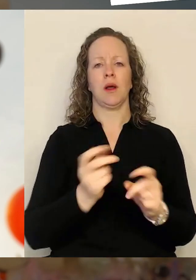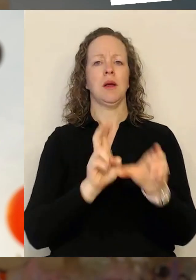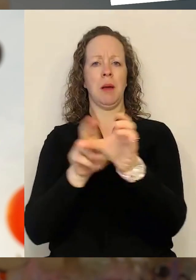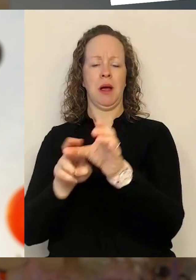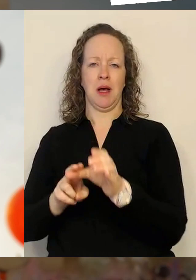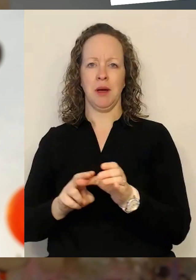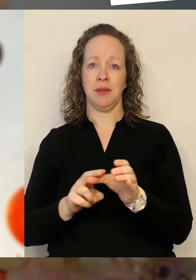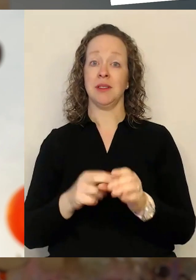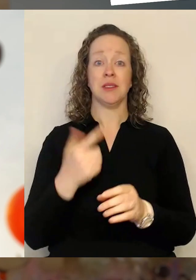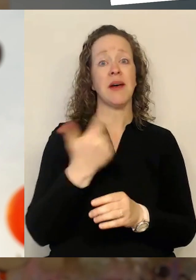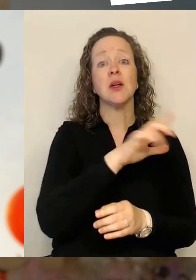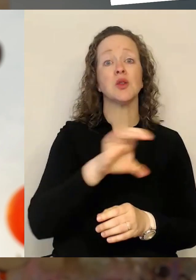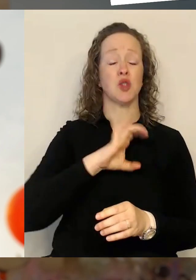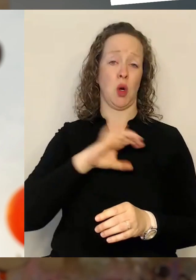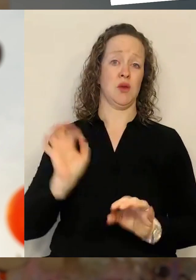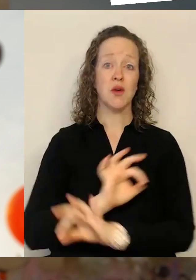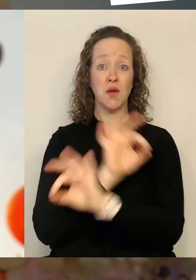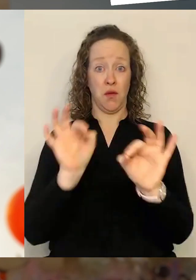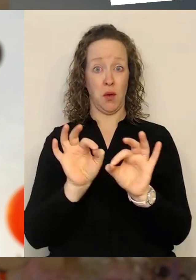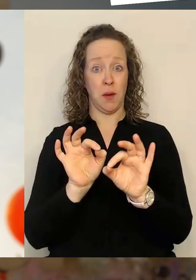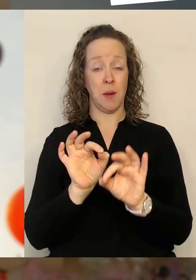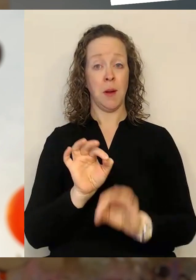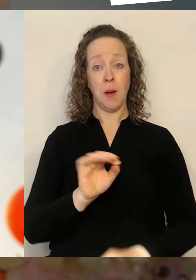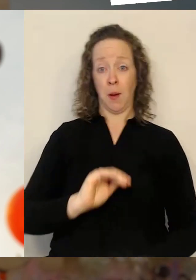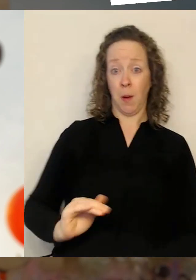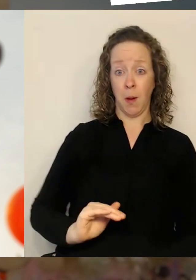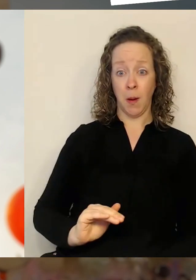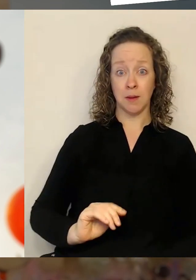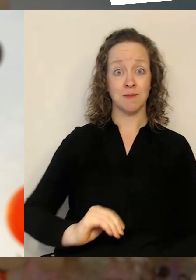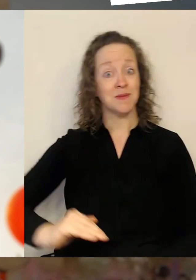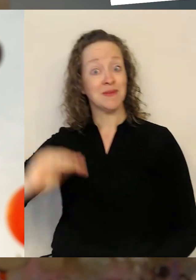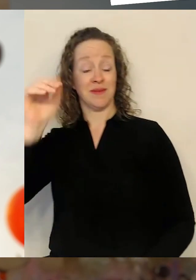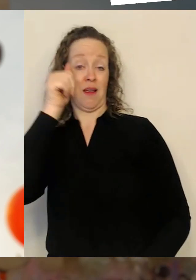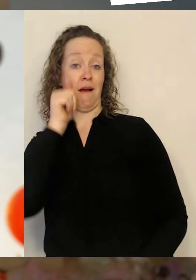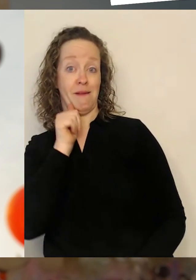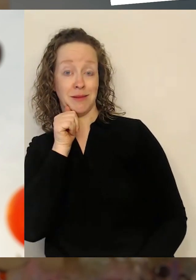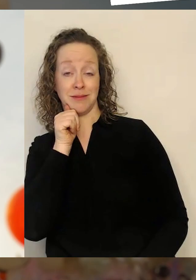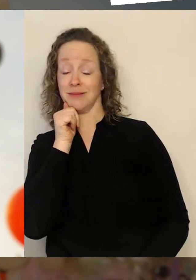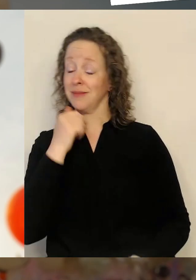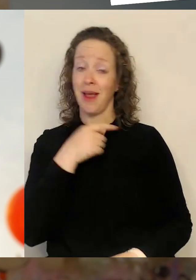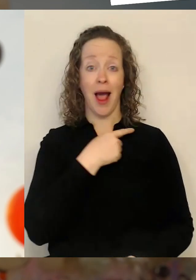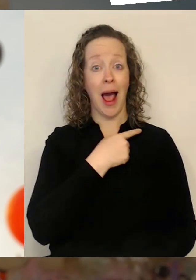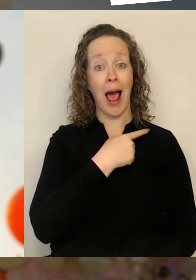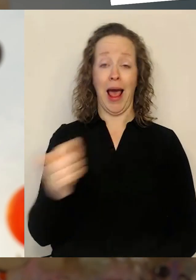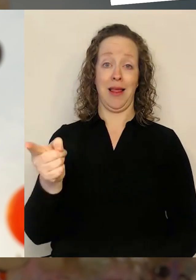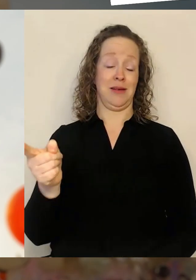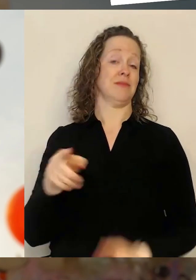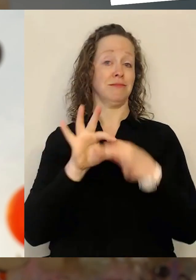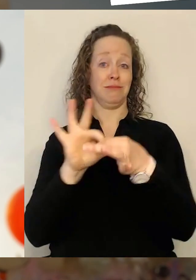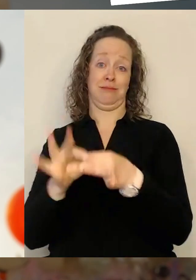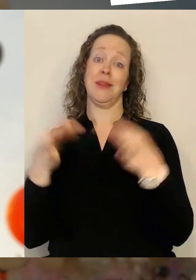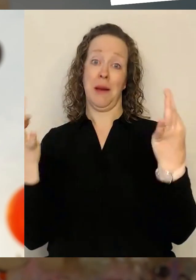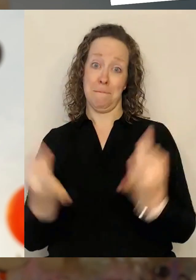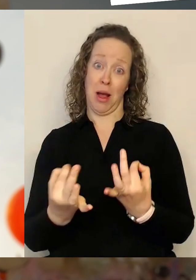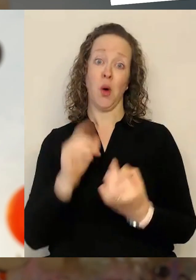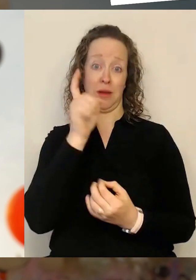Bürgerinnen, liebe Bürger, vom Kita-Kind bis zur Seniorin, denn digitale Teilhabe geht wirklich alle Menschen an und das sind